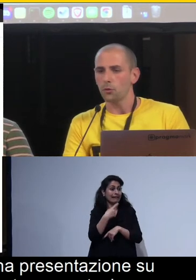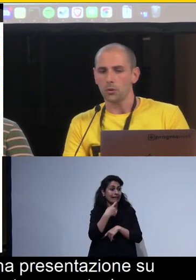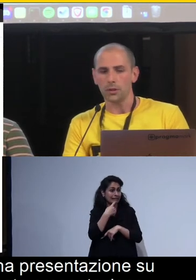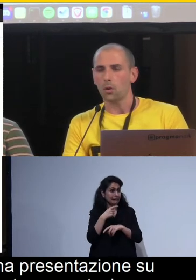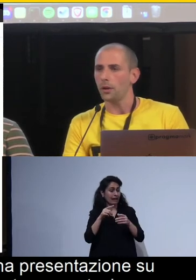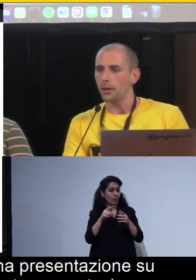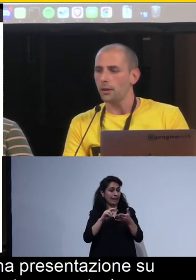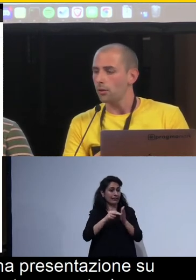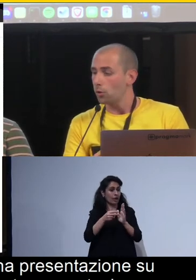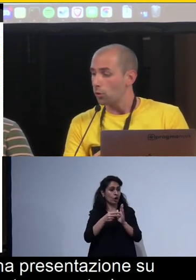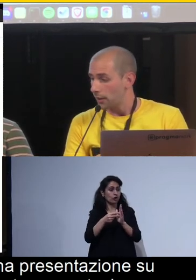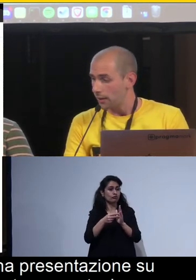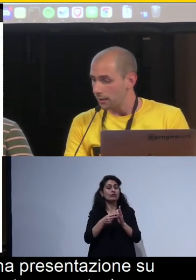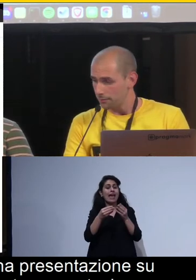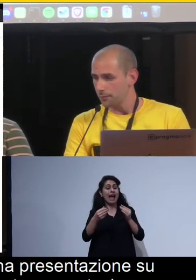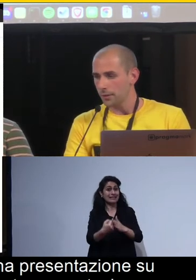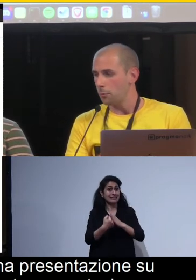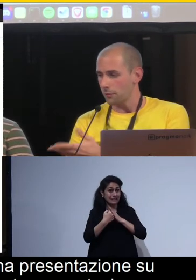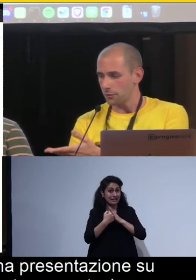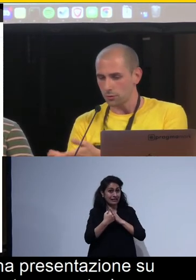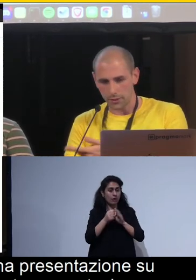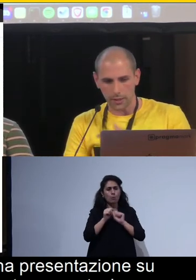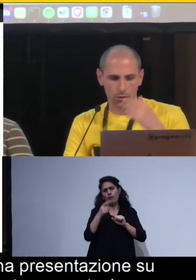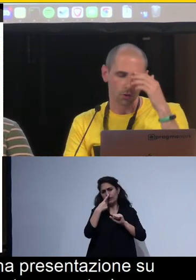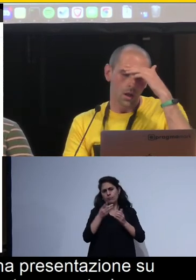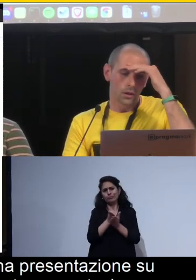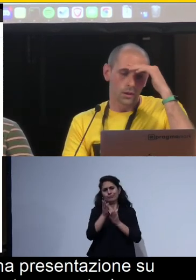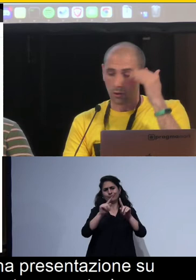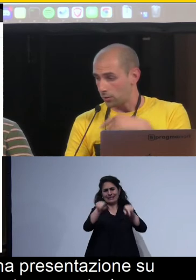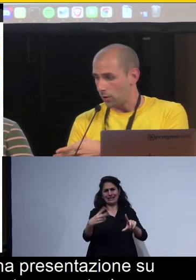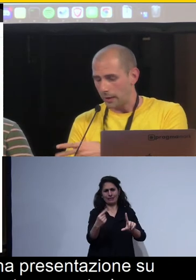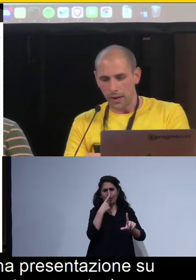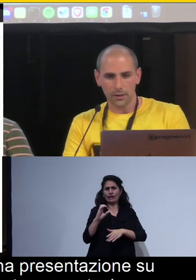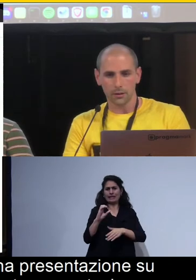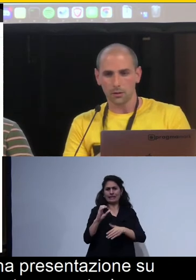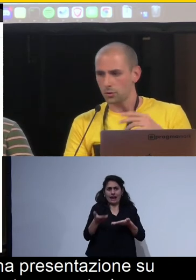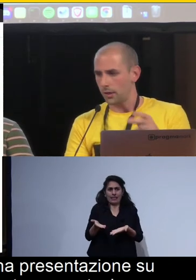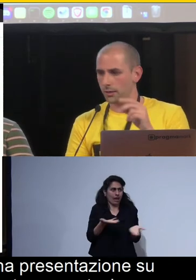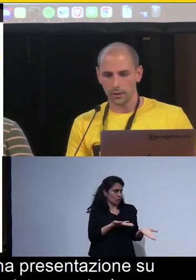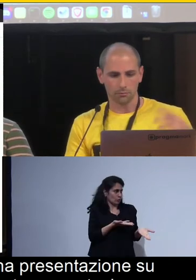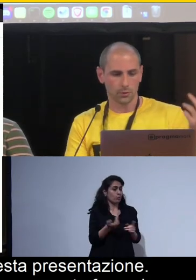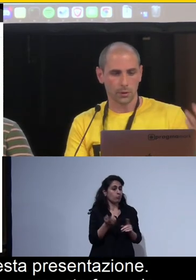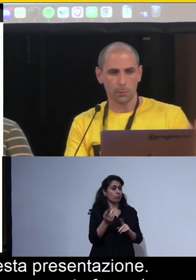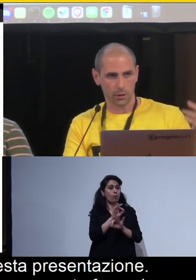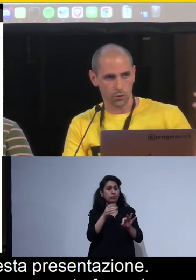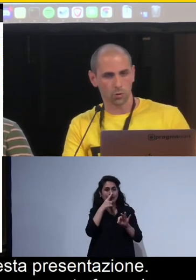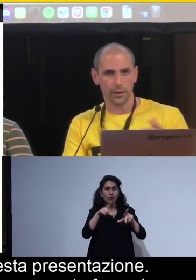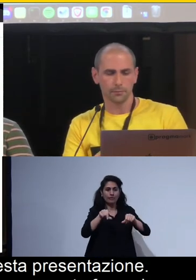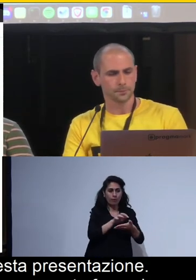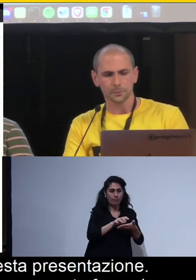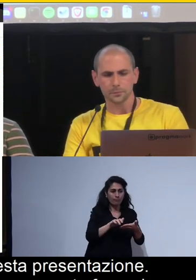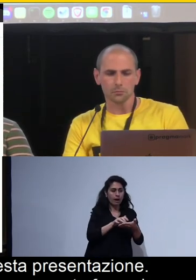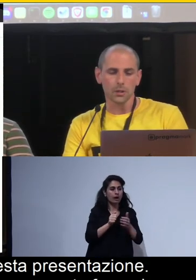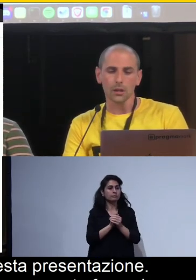la fruite con lo screen reader, come sta facendo Cristian adesso, con la barra braille, con lo screen reader, che può essere voice